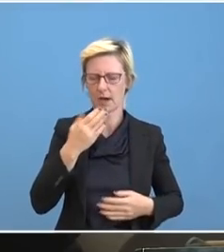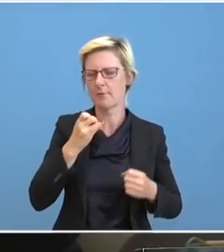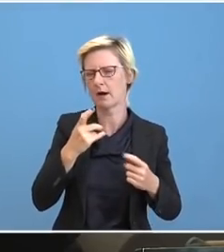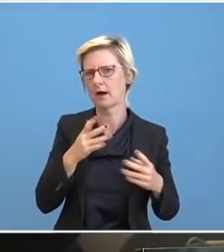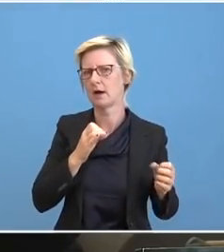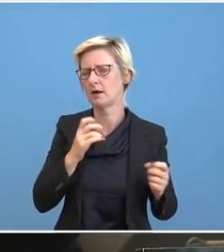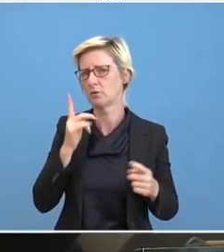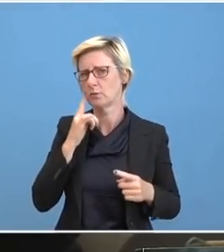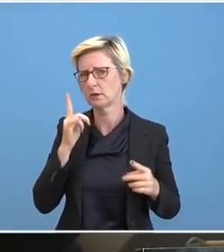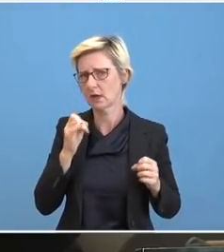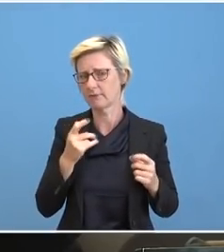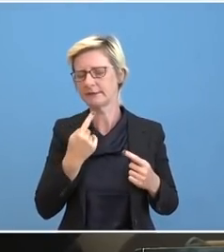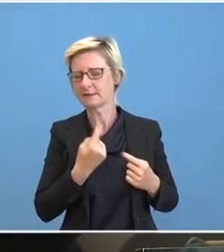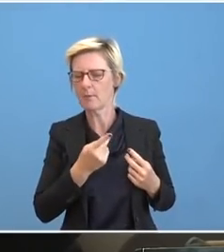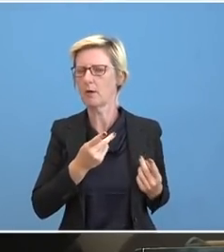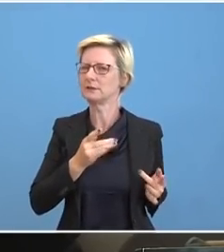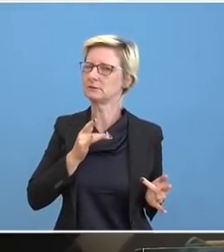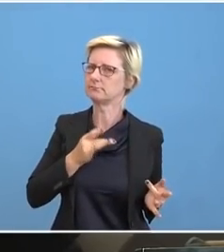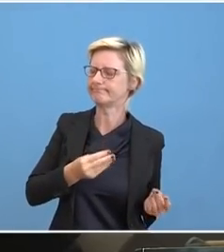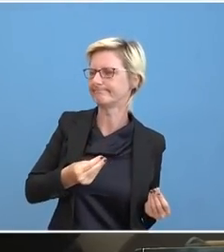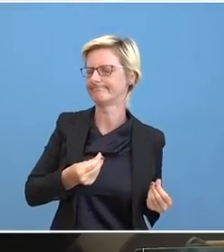keine Rolle. Das sehe ich so richtig.